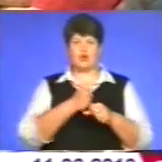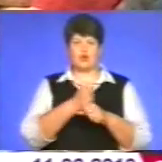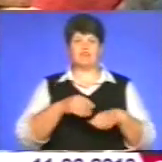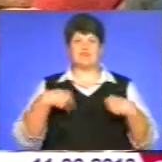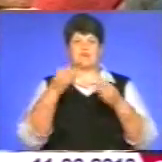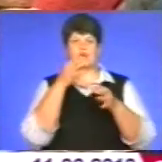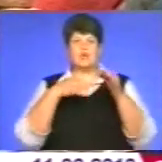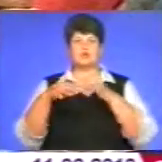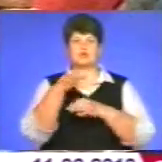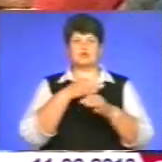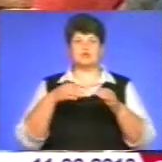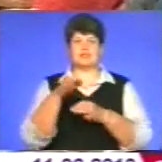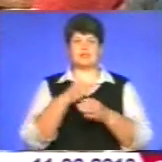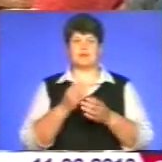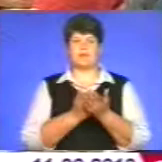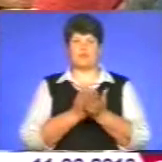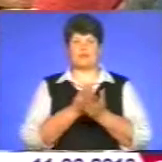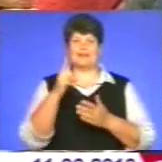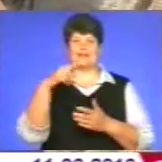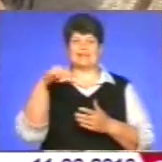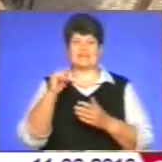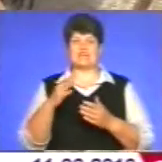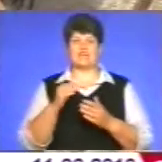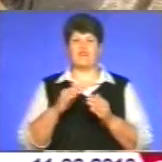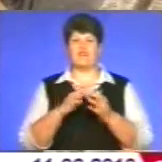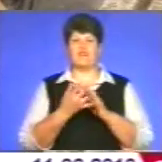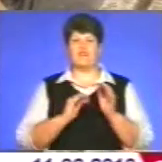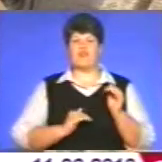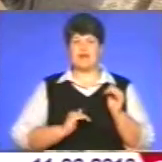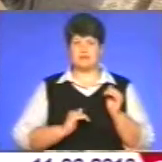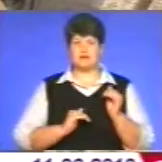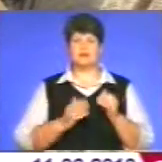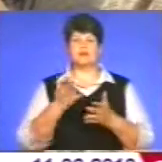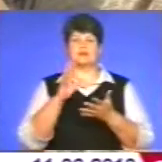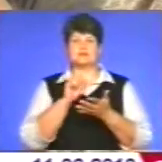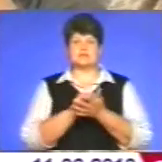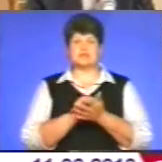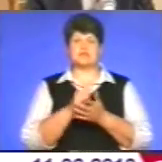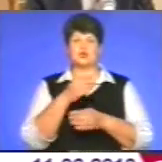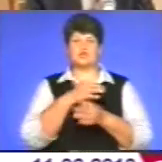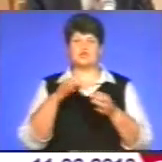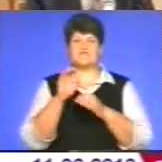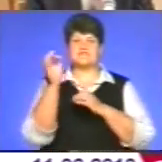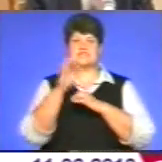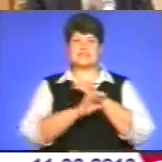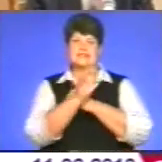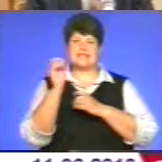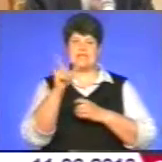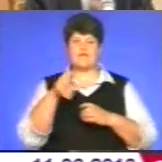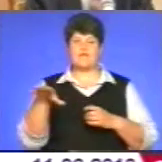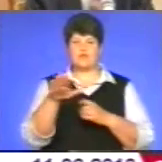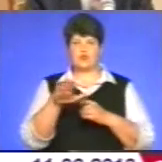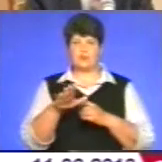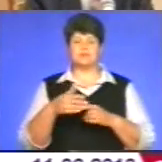консультативних послуг данським фермерам. 16 років займається консультуванням у Східній Європі. Заступник голови, керівник апарату